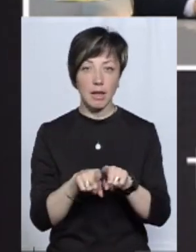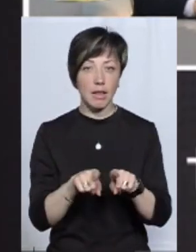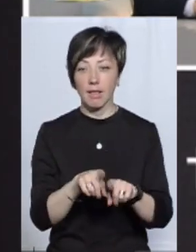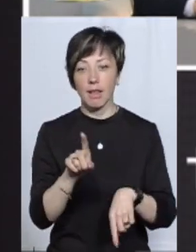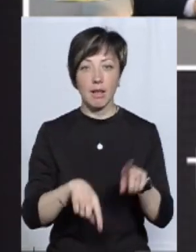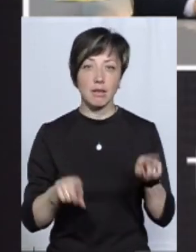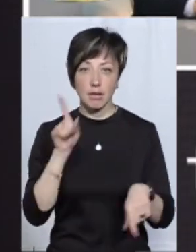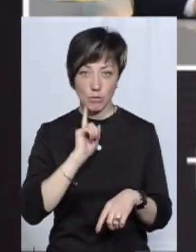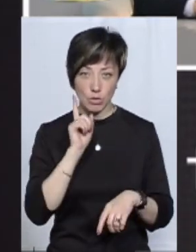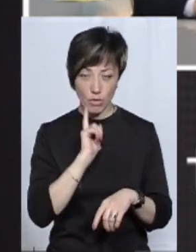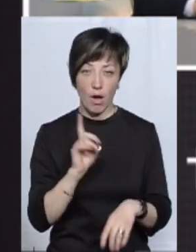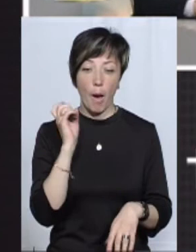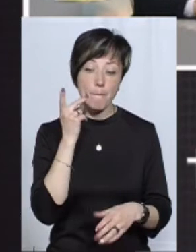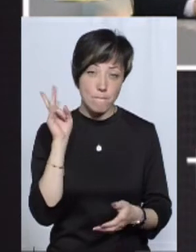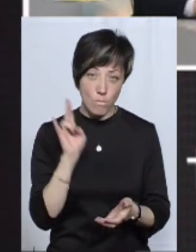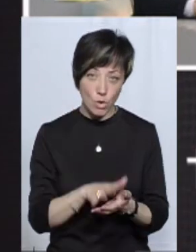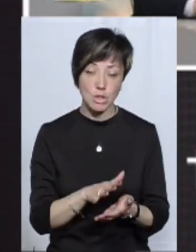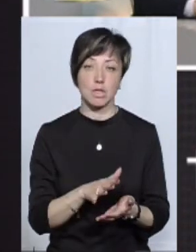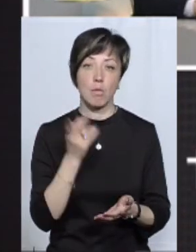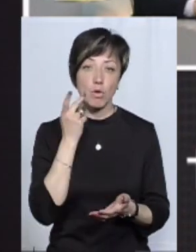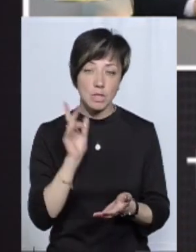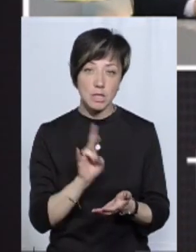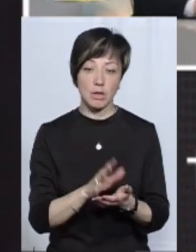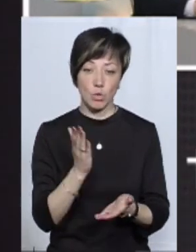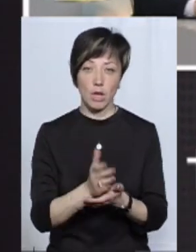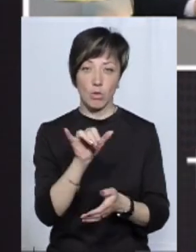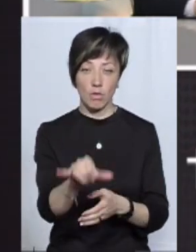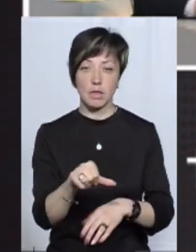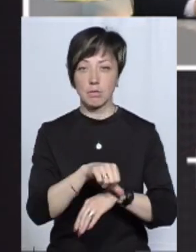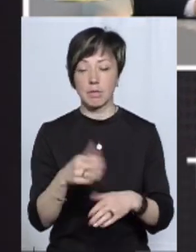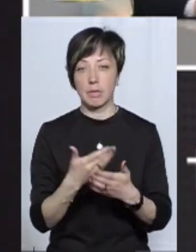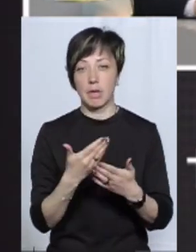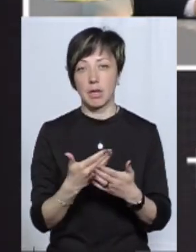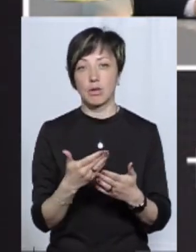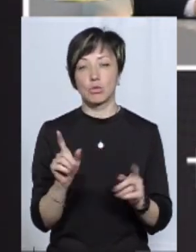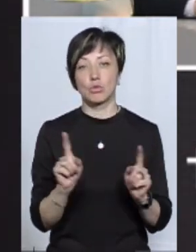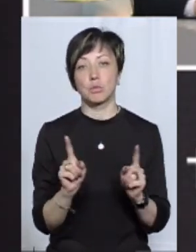тобто не там тимчасово, а завжди присутні на вашій митниці, щоб, скажімо,